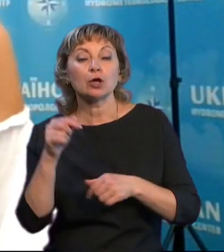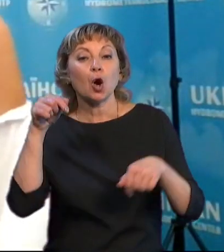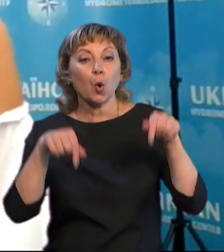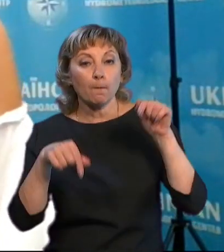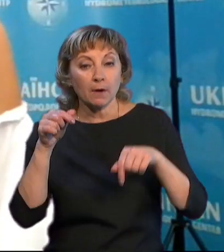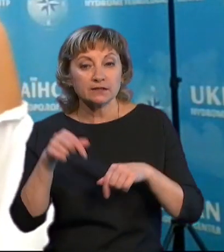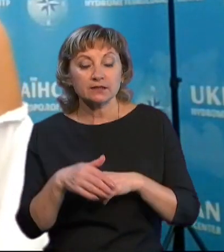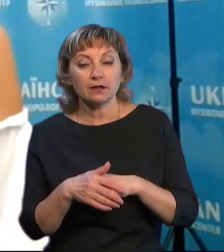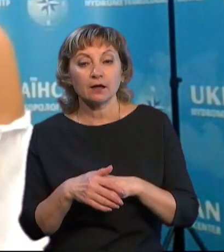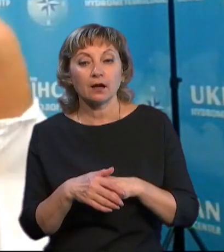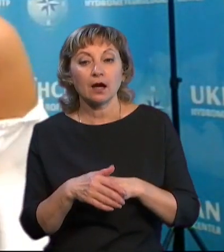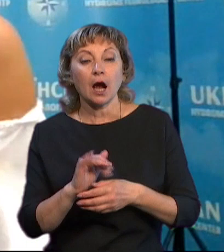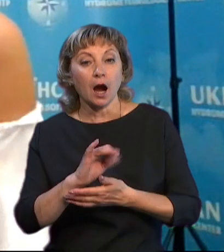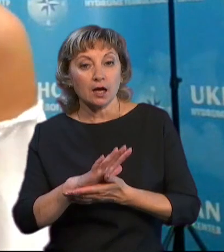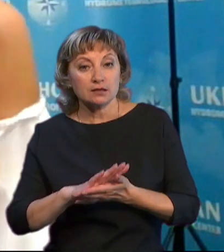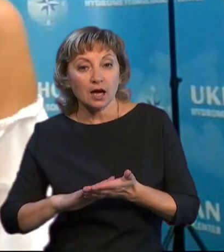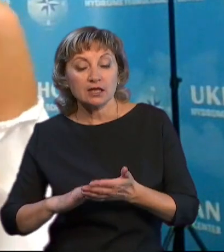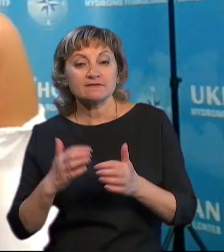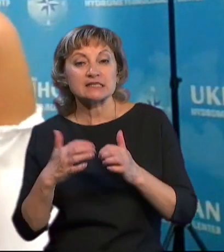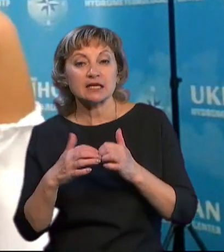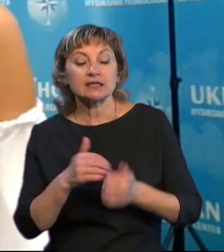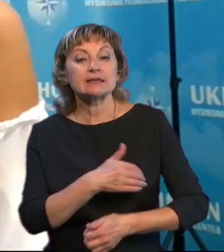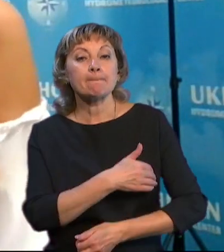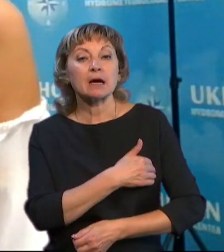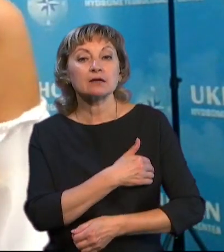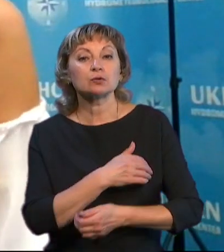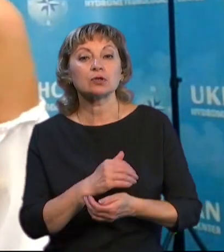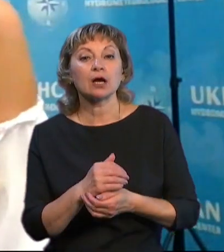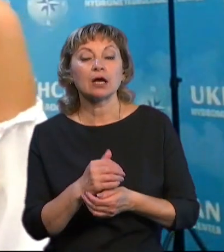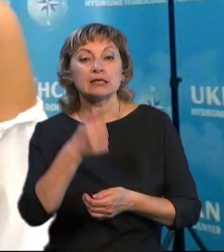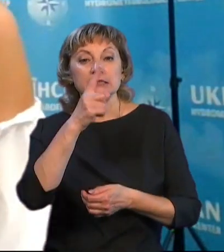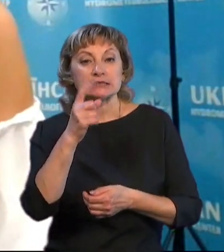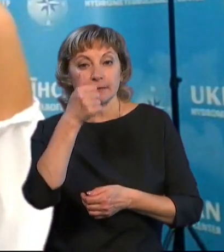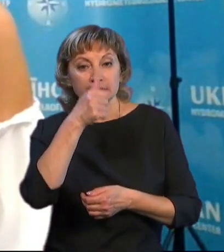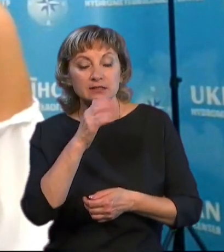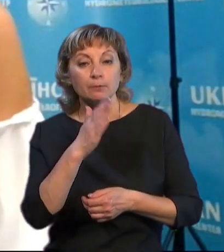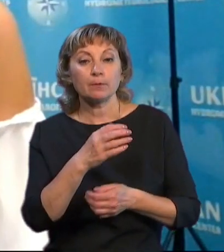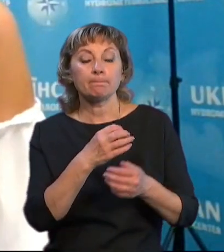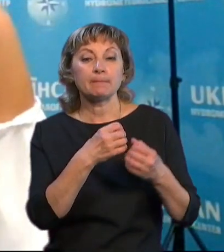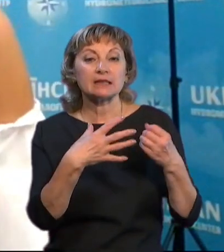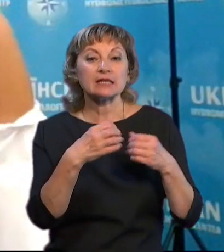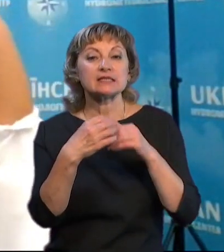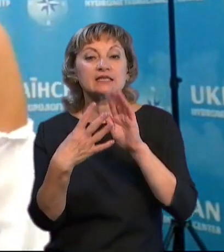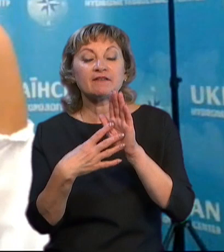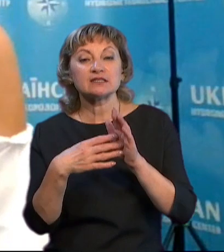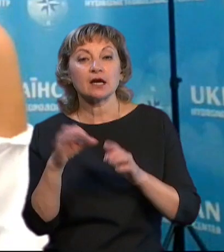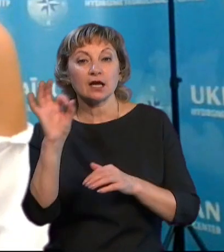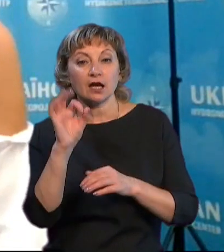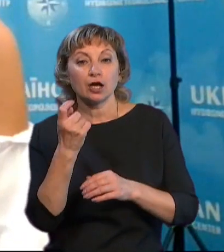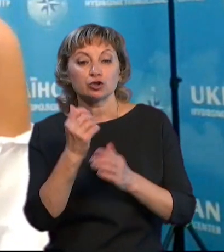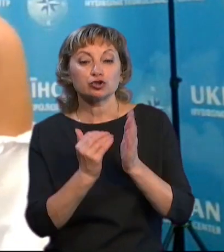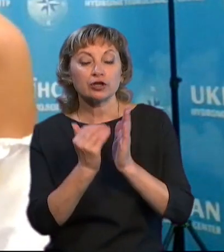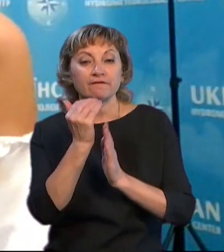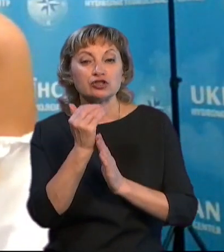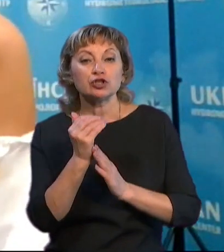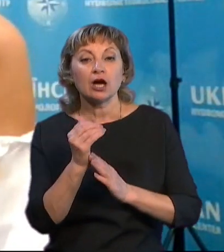А надалі, в середньому, температура за місяць буде 15-19 градусів, це трішки вища за норму